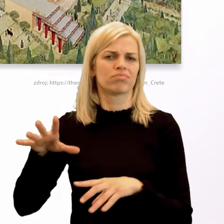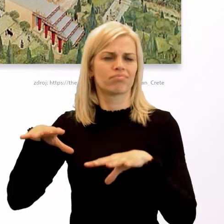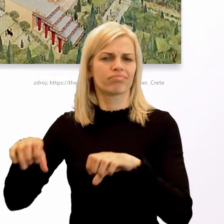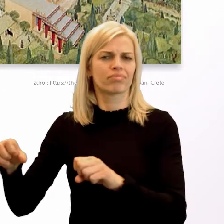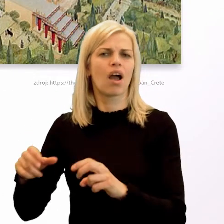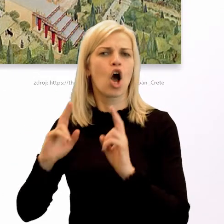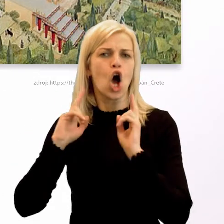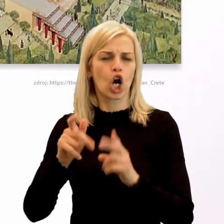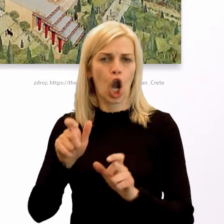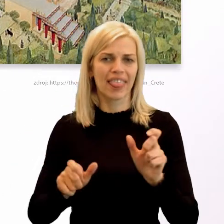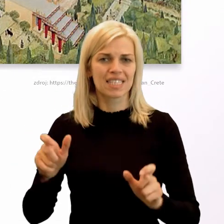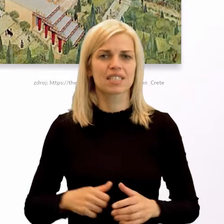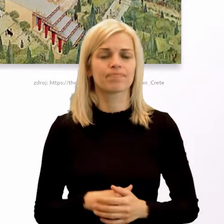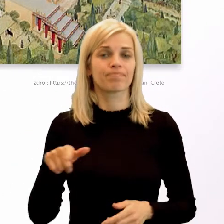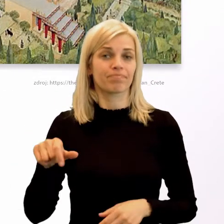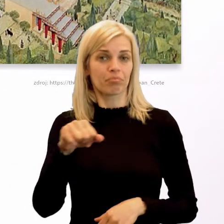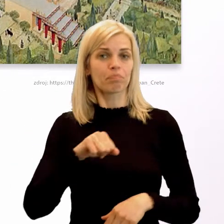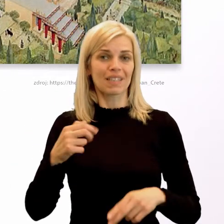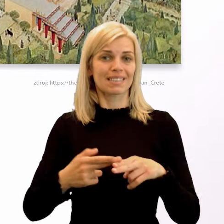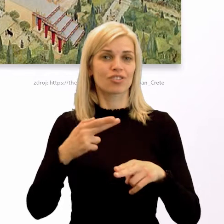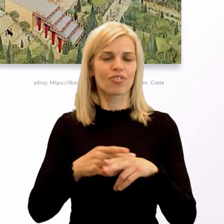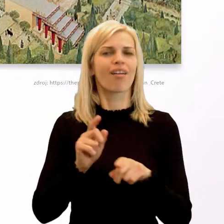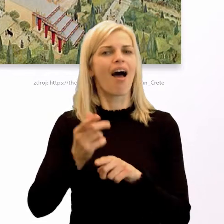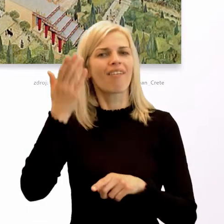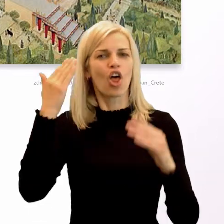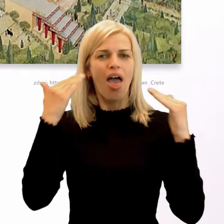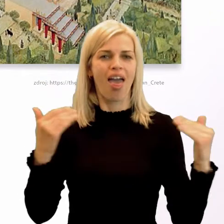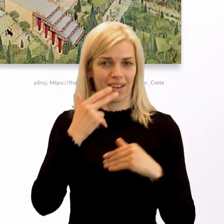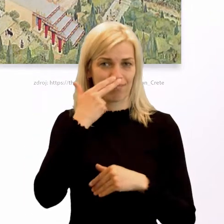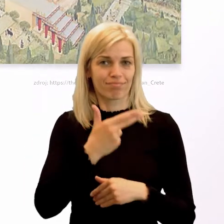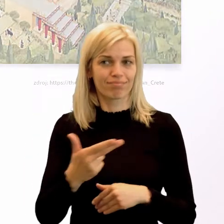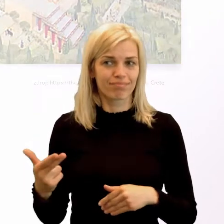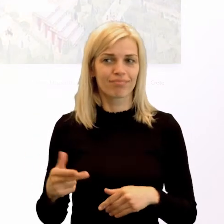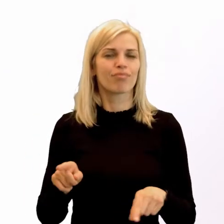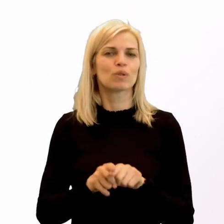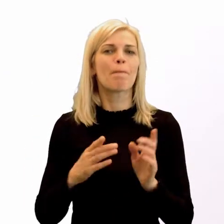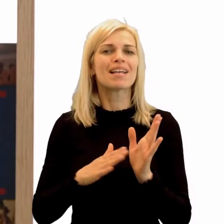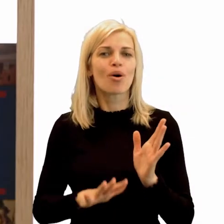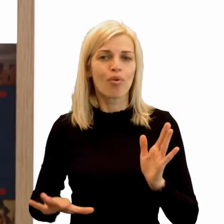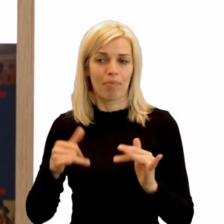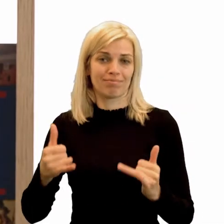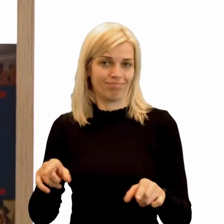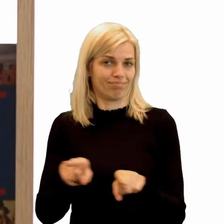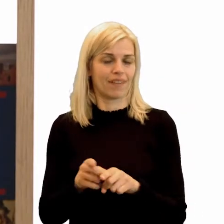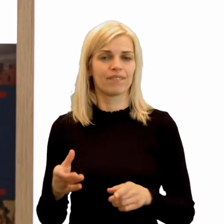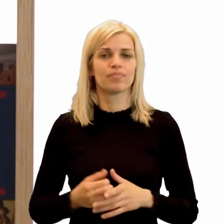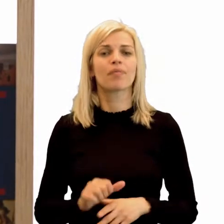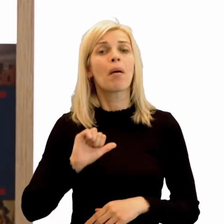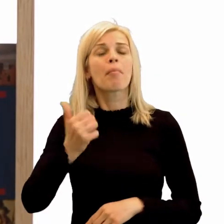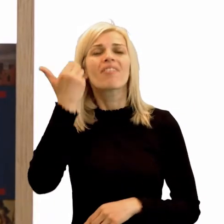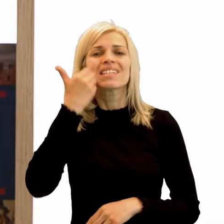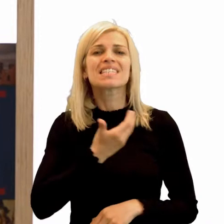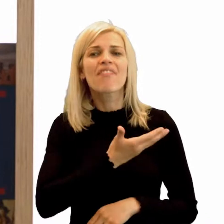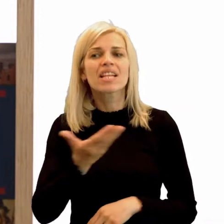Meský štát práve taký, aké sme videli na území Egypta alebo potom na území Mezopotamie. Prvá civilizácia,